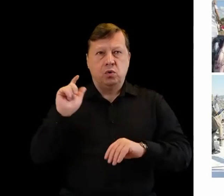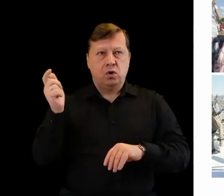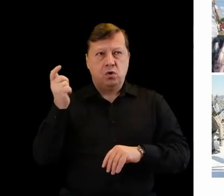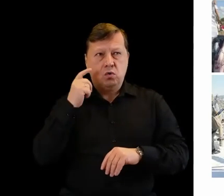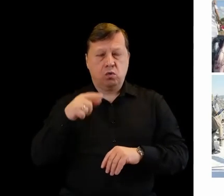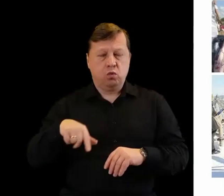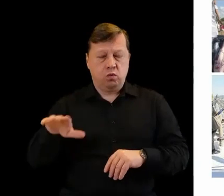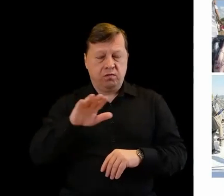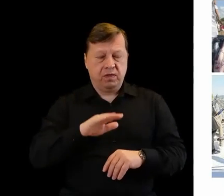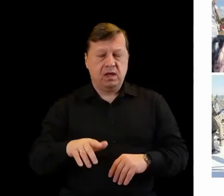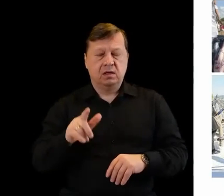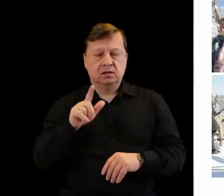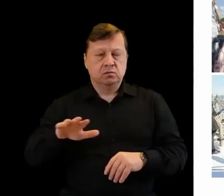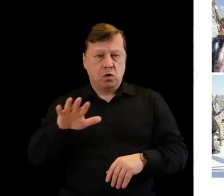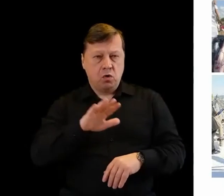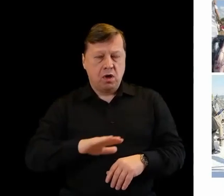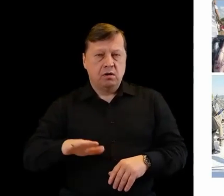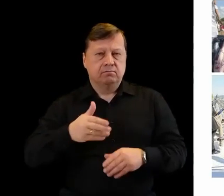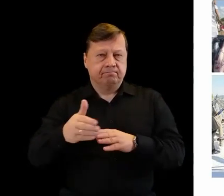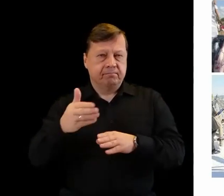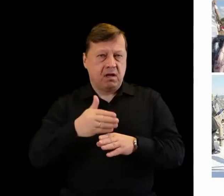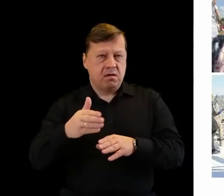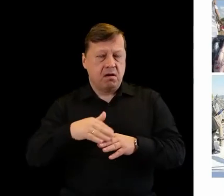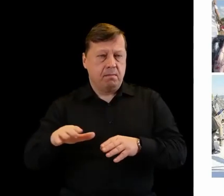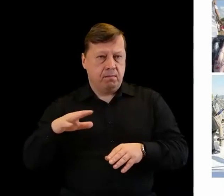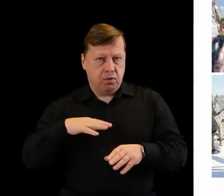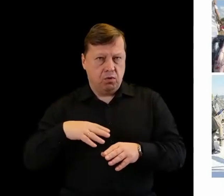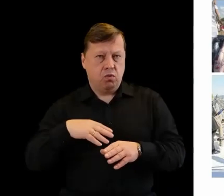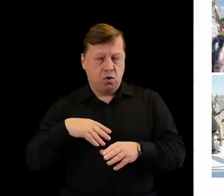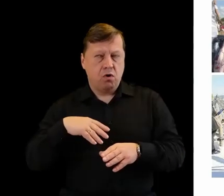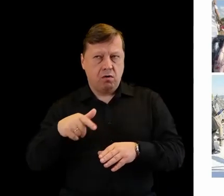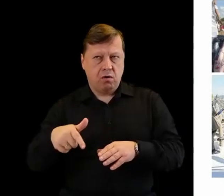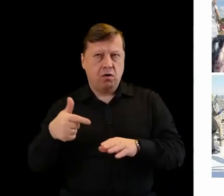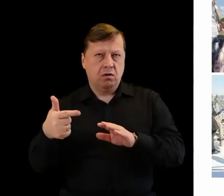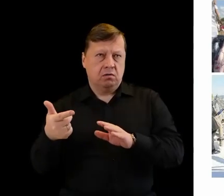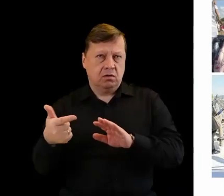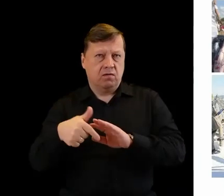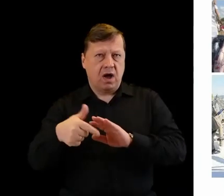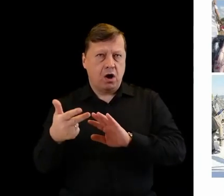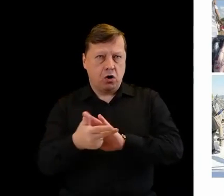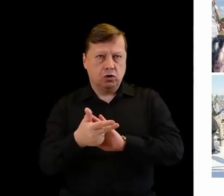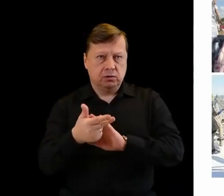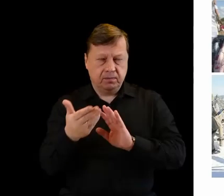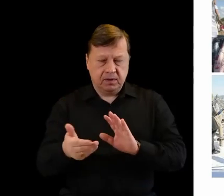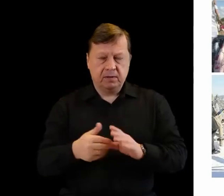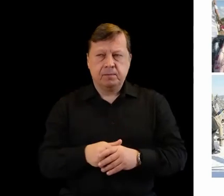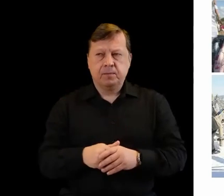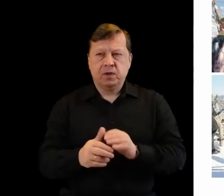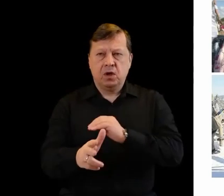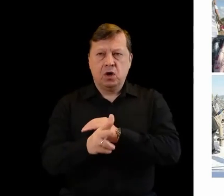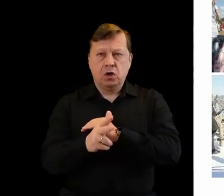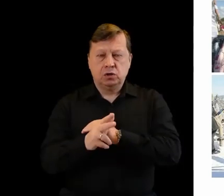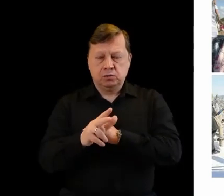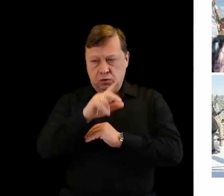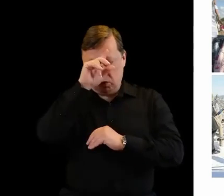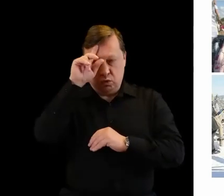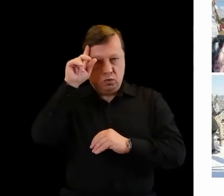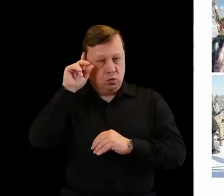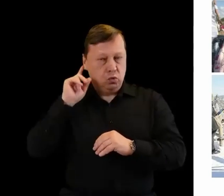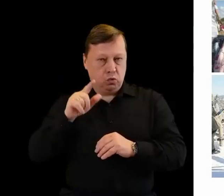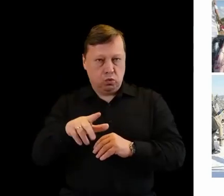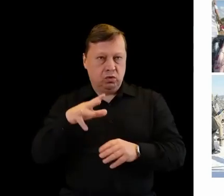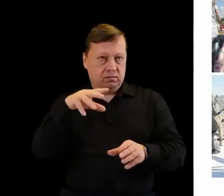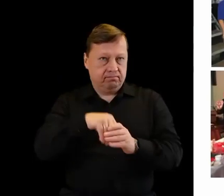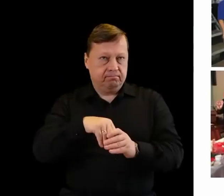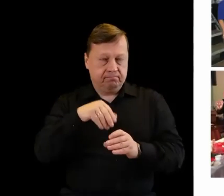Społecznej, która kontynuowana. Wtedy rok 2018 80 osób brało udział